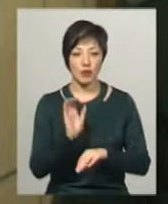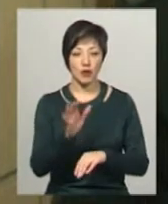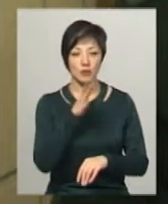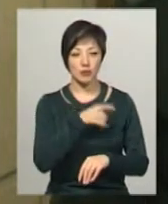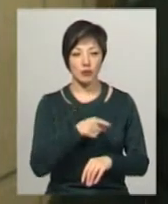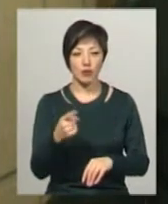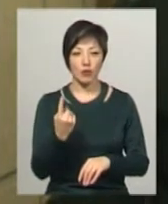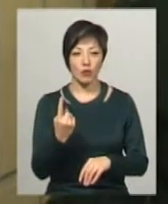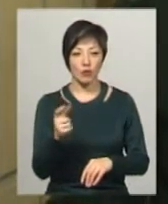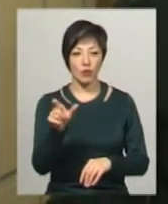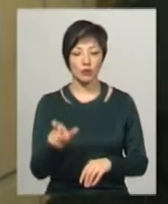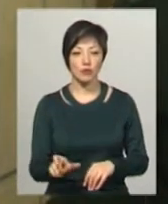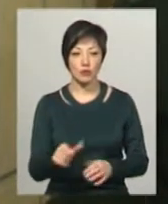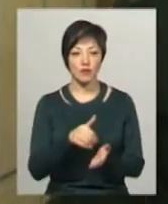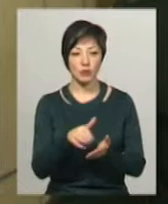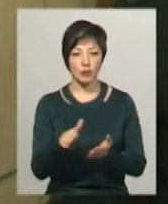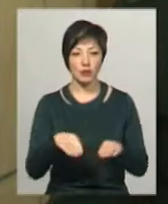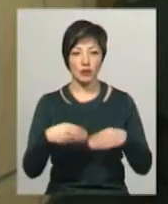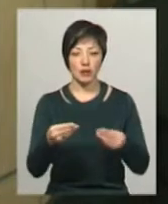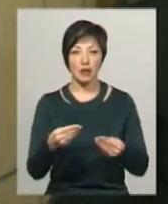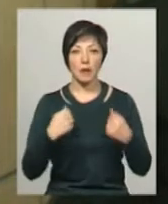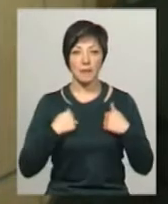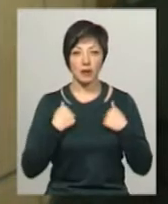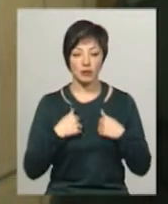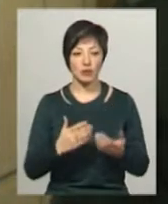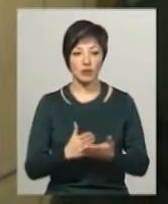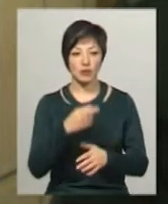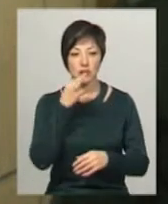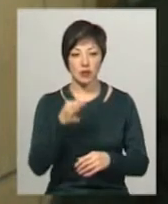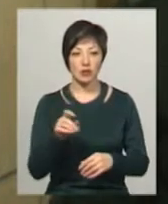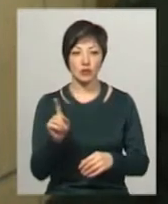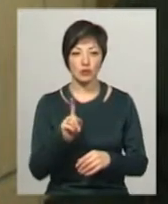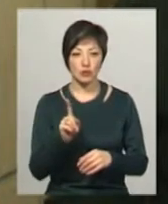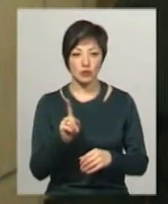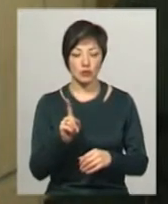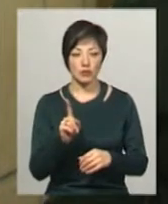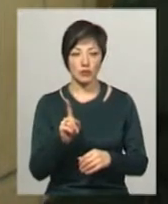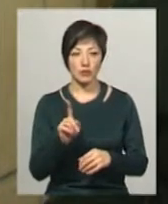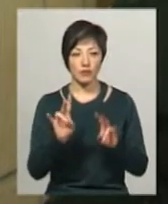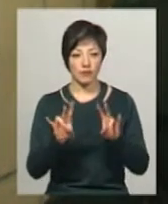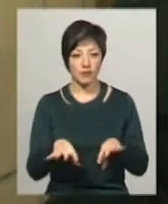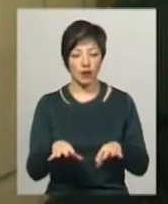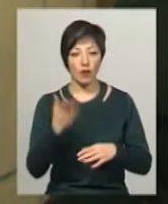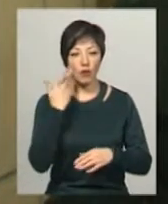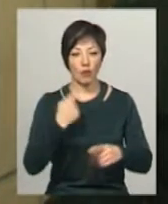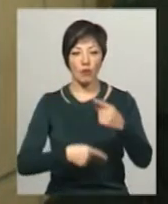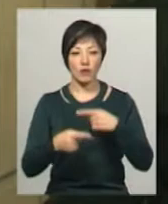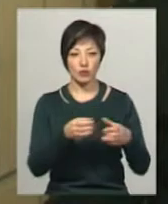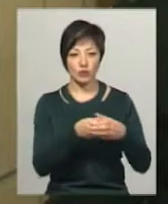час ця особа відмовилась. Він на дання баннопральних послуг сказала, що приболів. Після повернення,